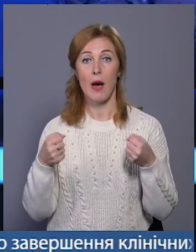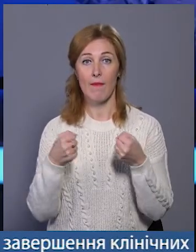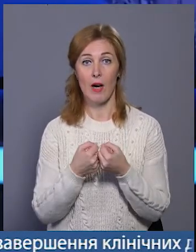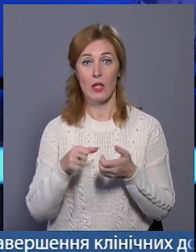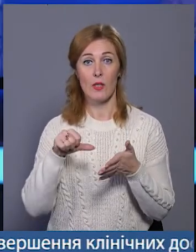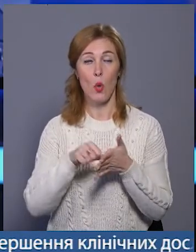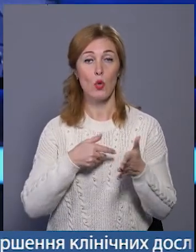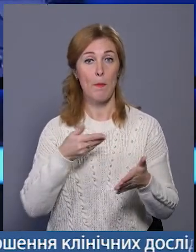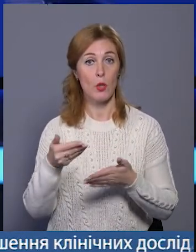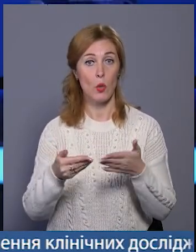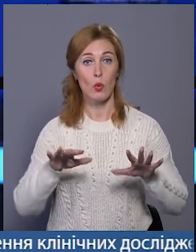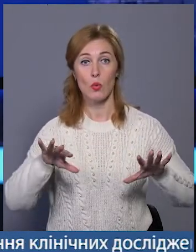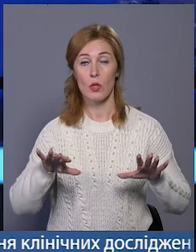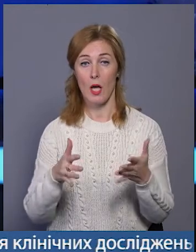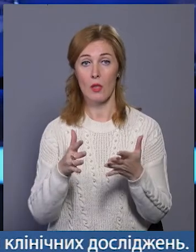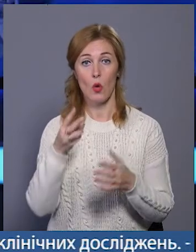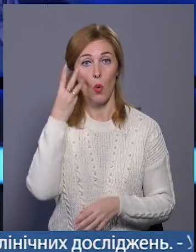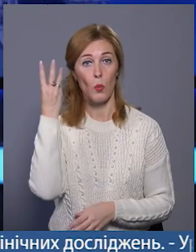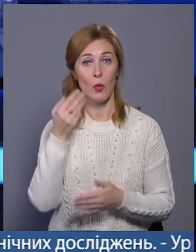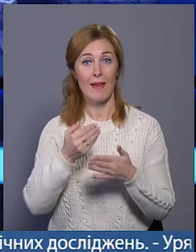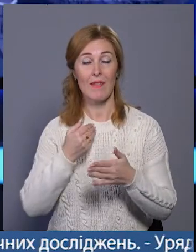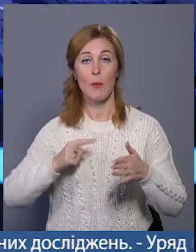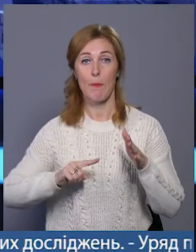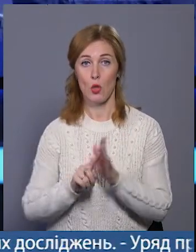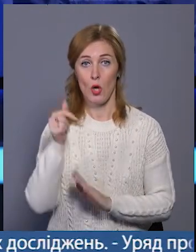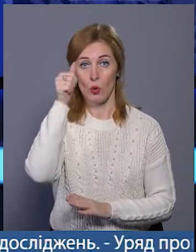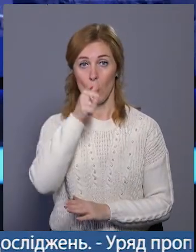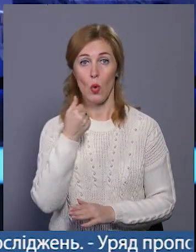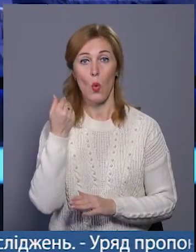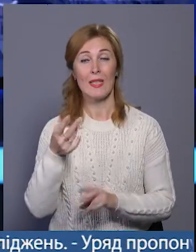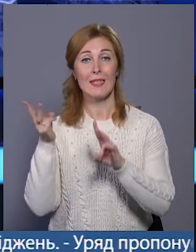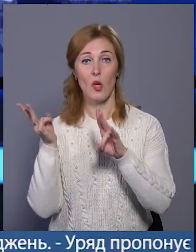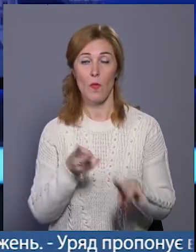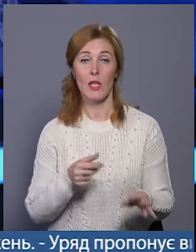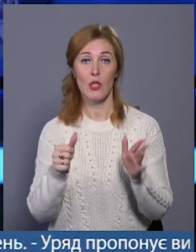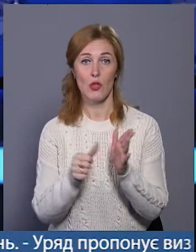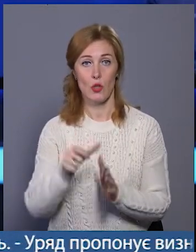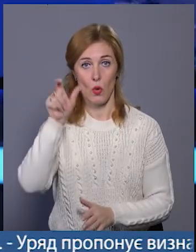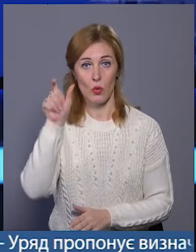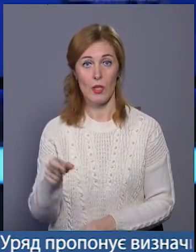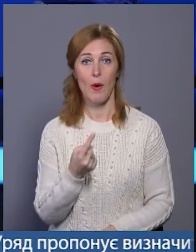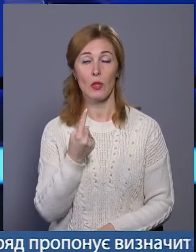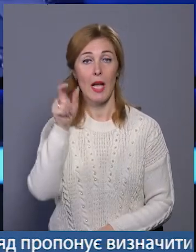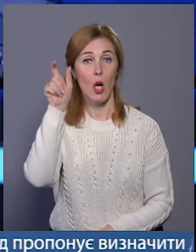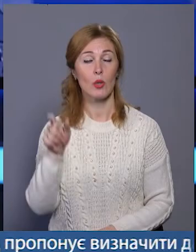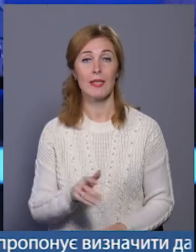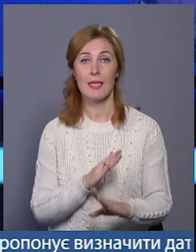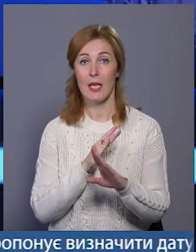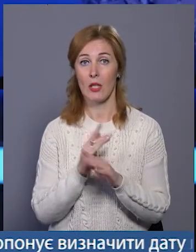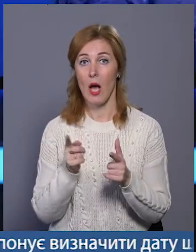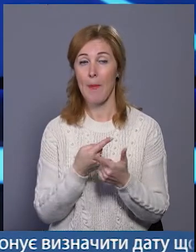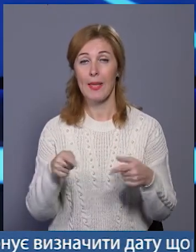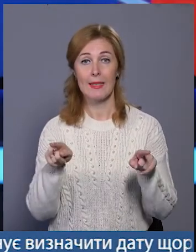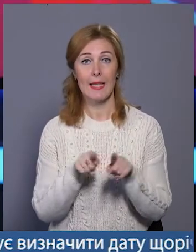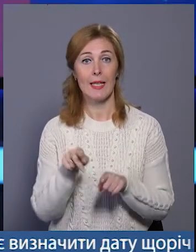за участю пішоходів сталося у Хмельницькому від початку року. У них травмувалися шестеро осіб, одна людина загинула. Аби